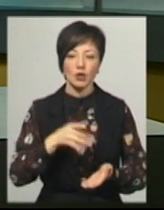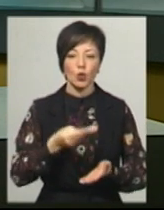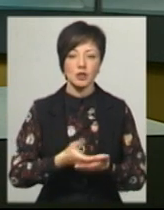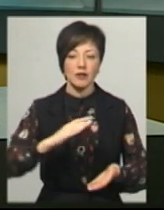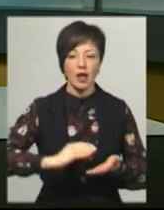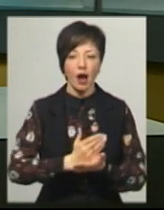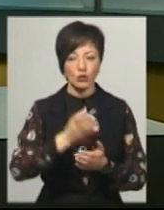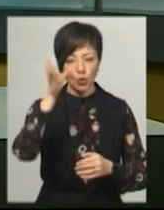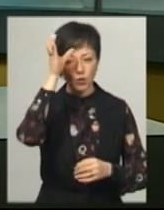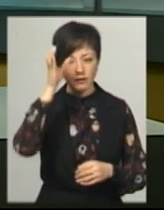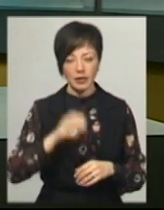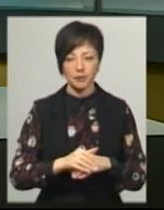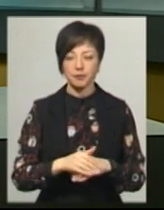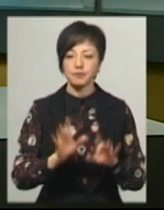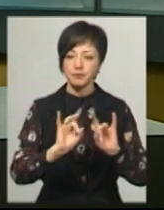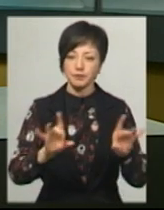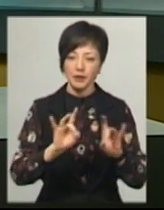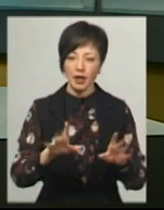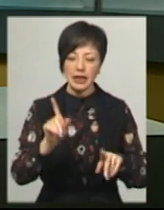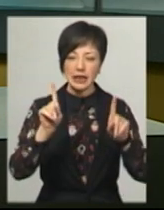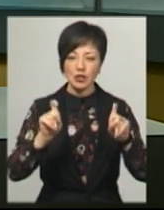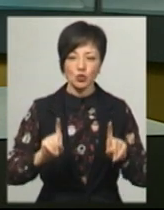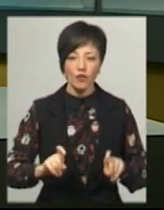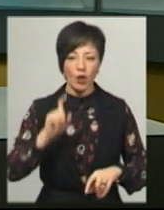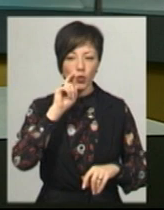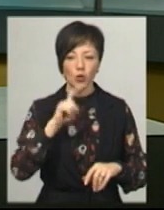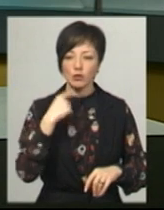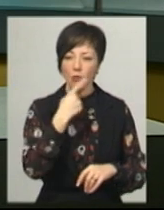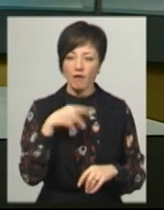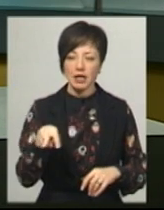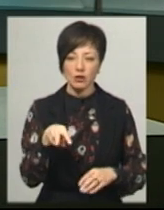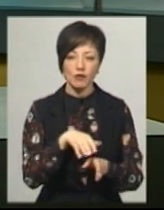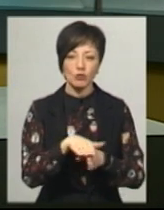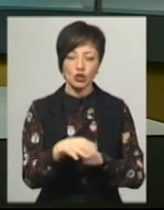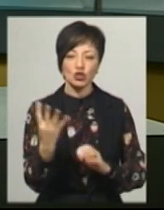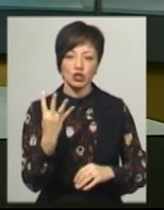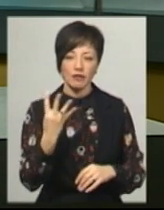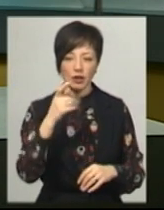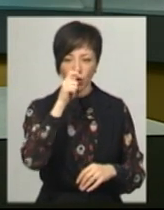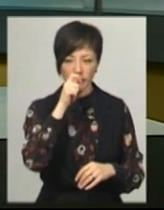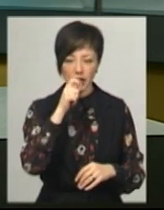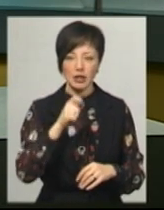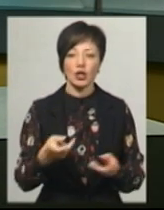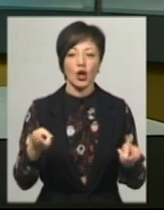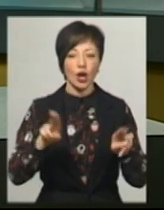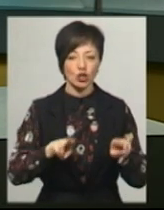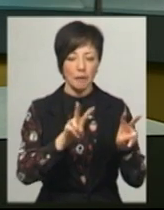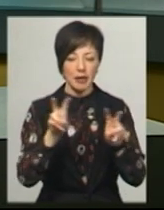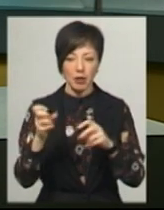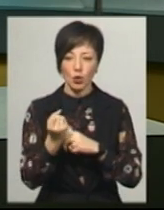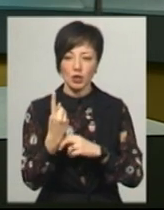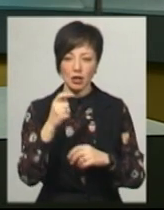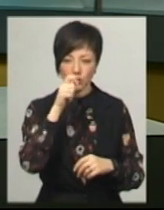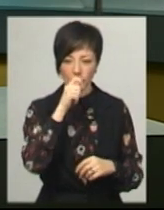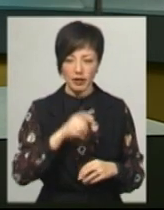оцінювання якості освіти. За її словами, тестування з української мови і літератури відбудеться 4 квітня. Зрешти предметів – 11